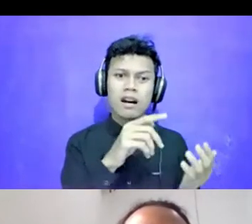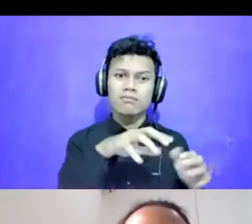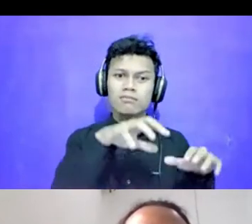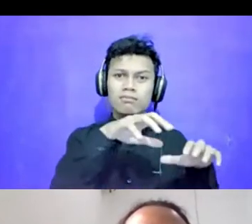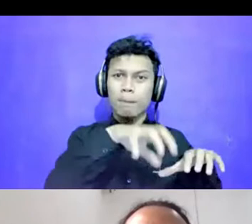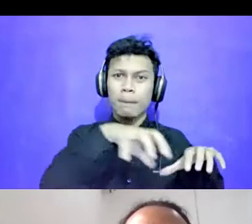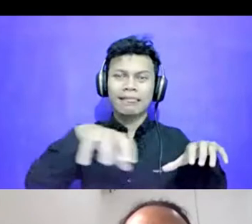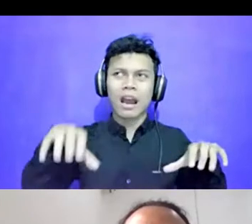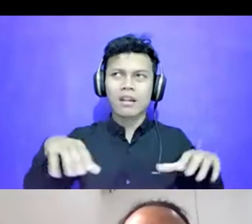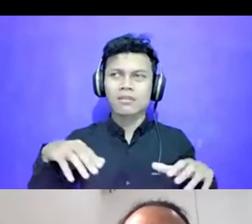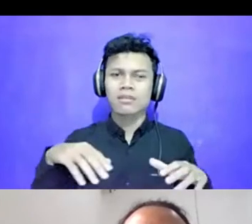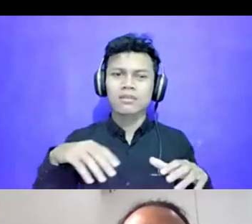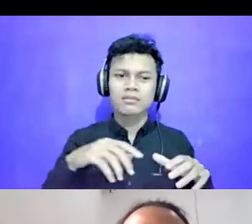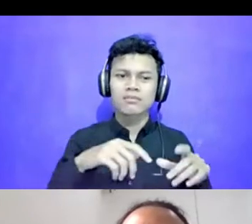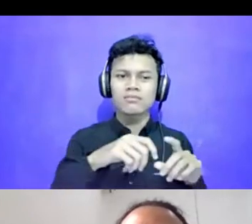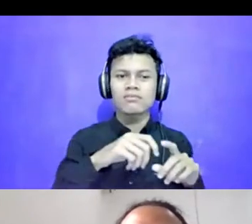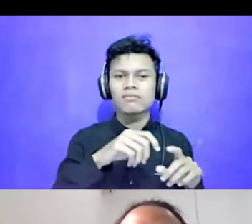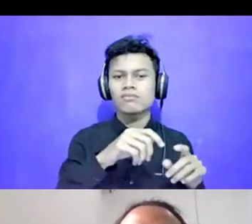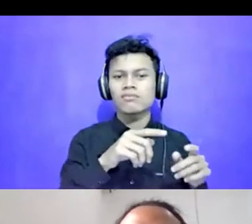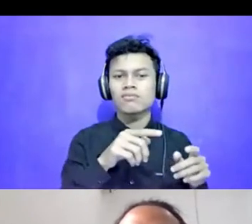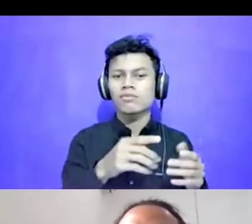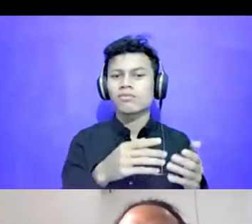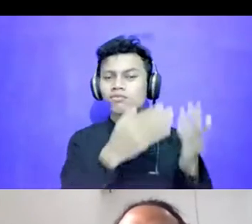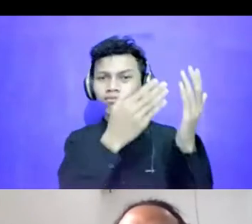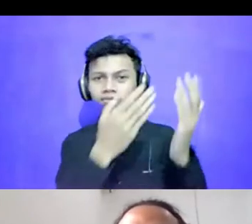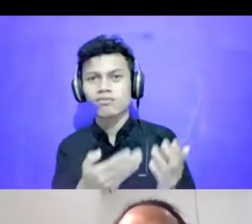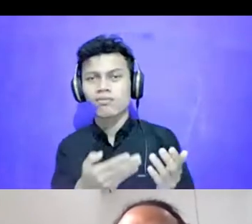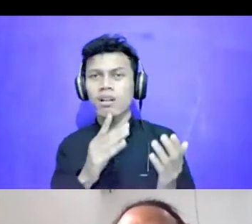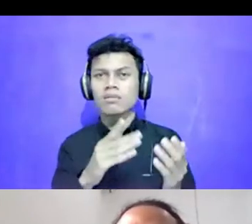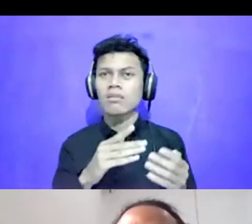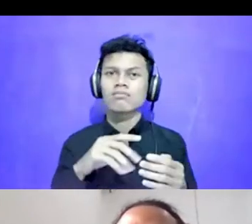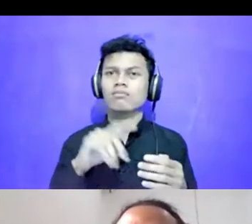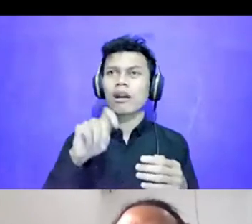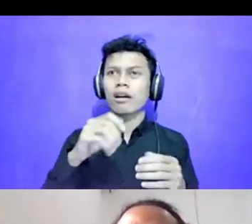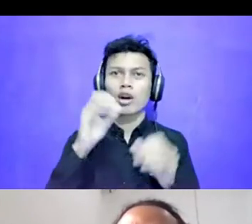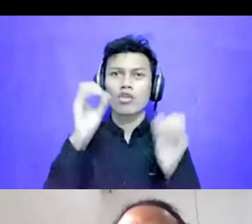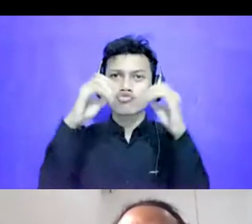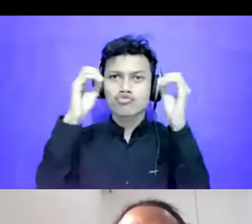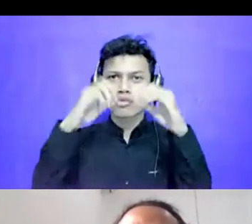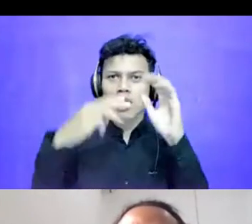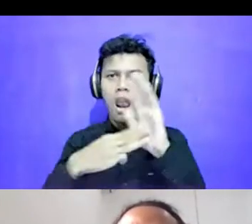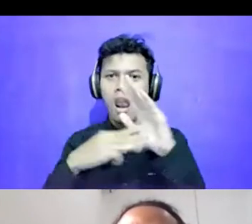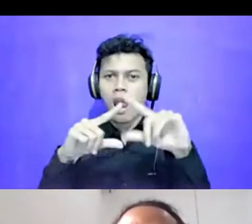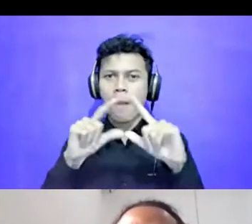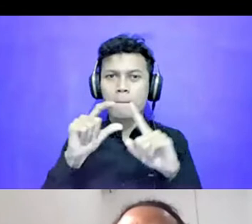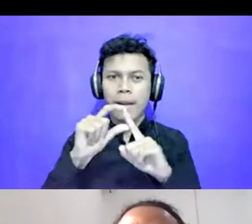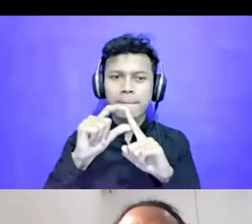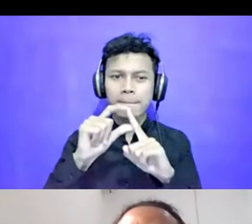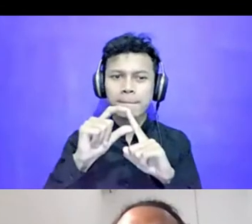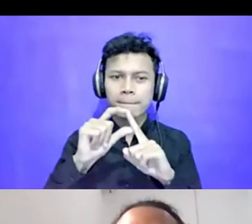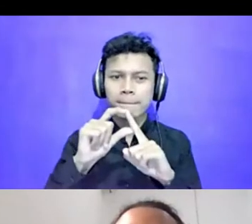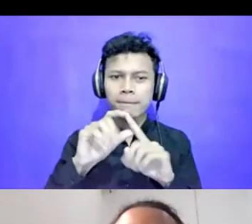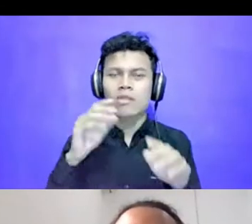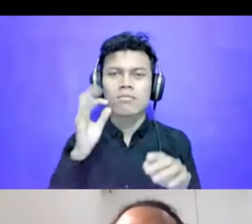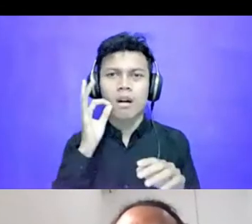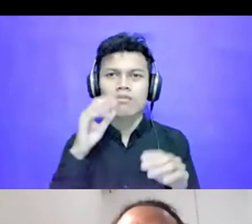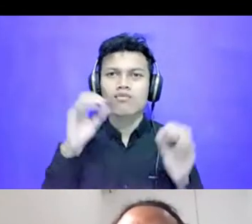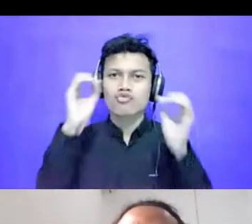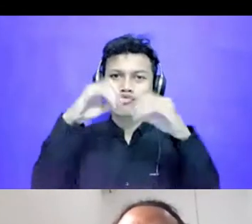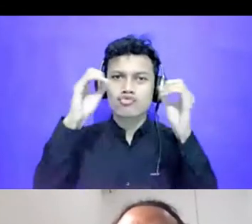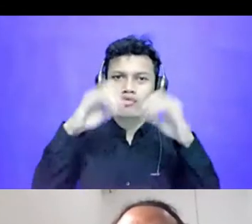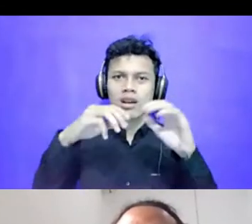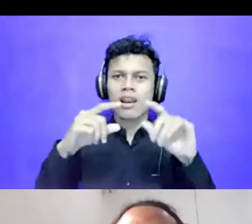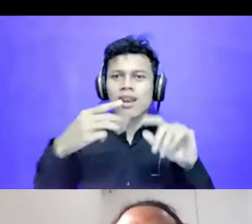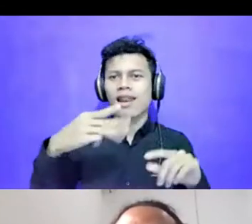Peta Yang Ini Dari Resource Word Kemudian Ini Juga Ada Menggunakan Google Map Yang Kita Pakai Google Art